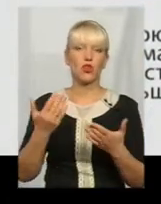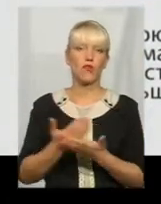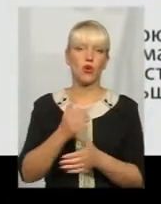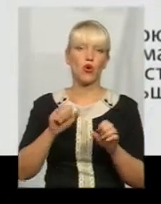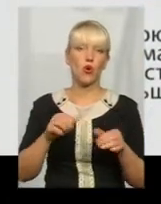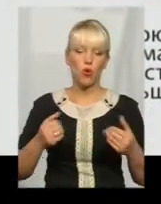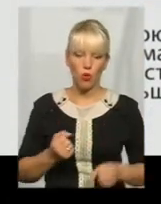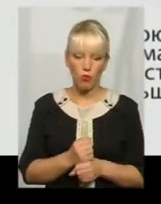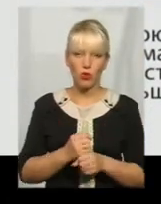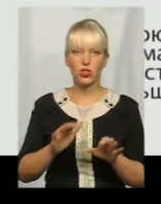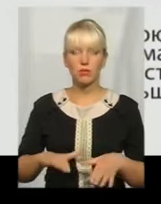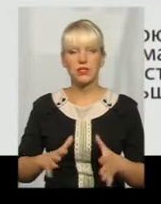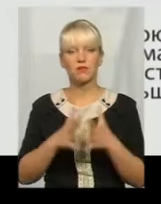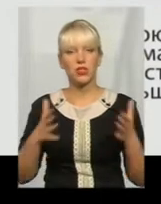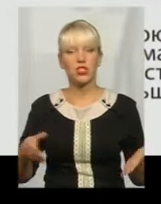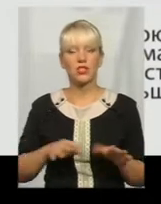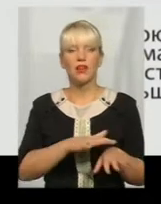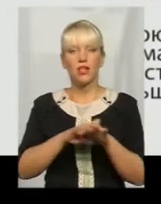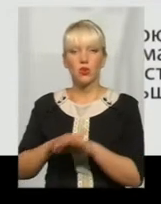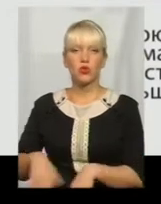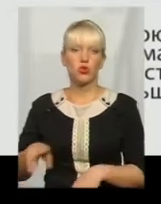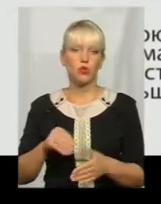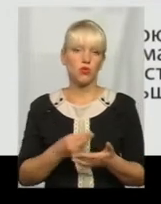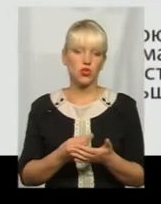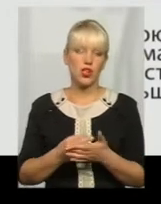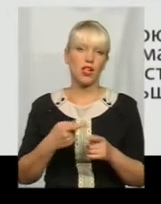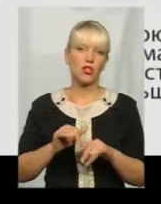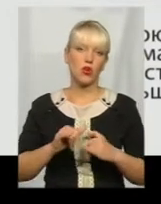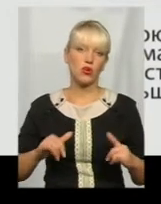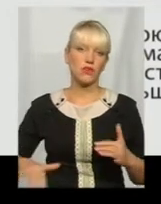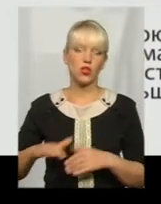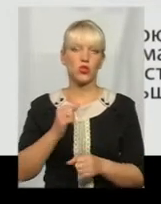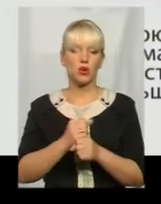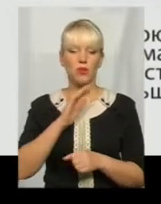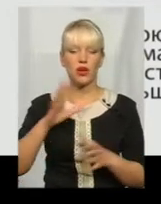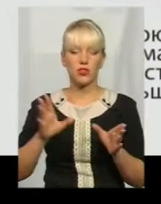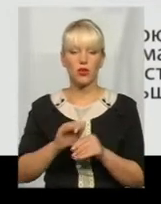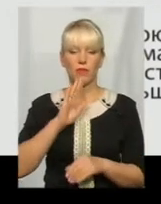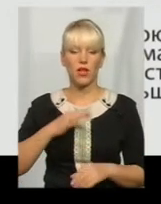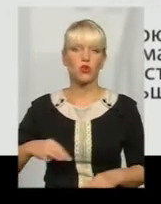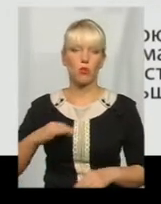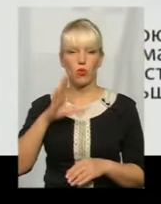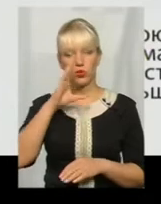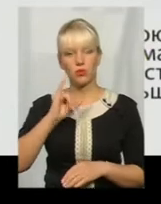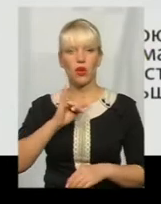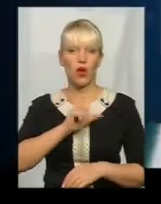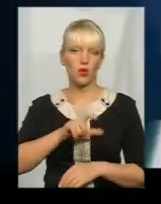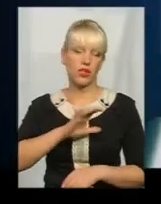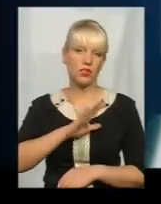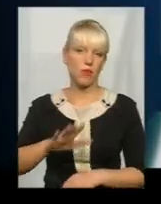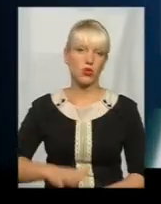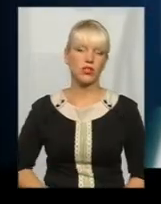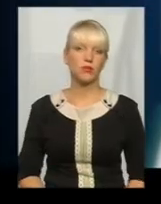місць, збільшення надходжень до бюджету, розвиток територій. Зробимо разом нашу область успішною, а людей – заможними.